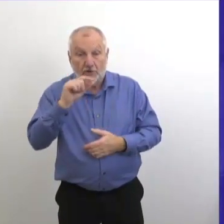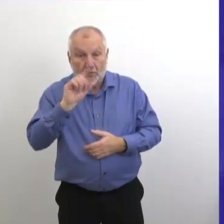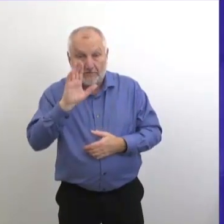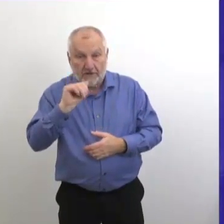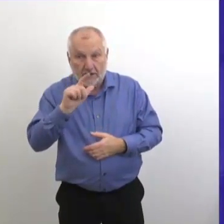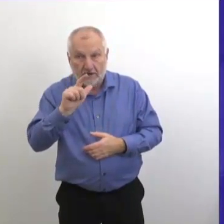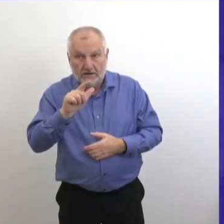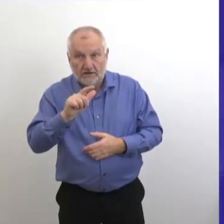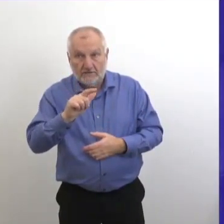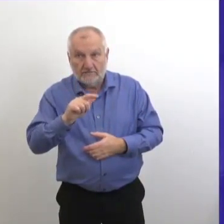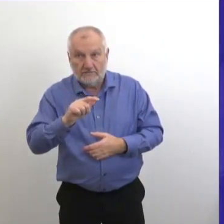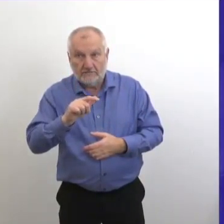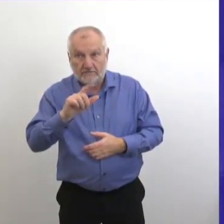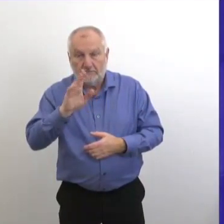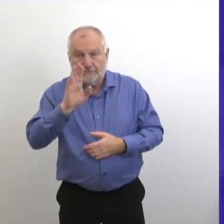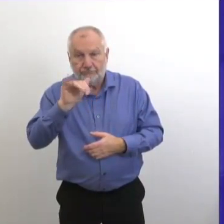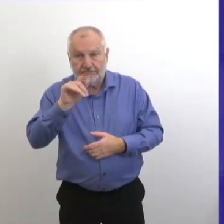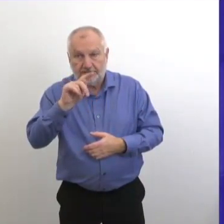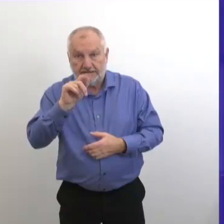Bonjour.